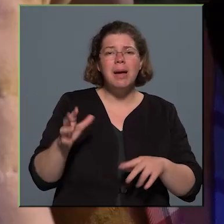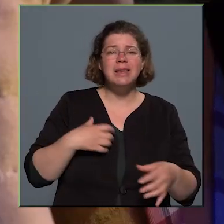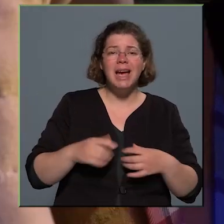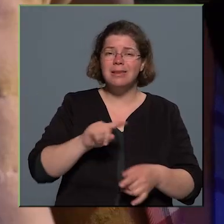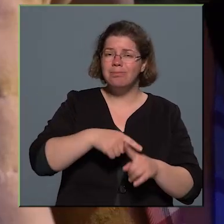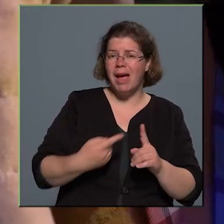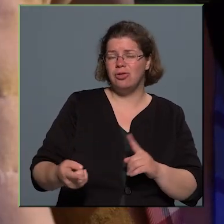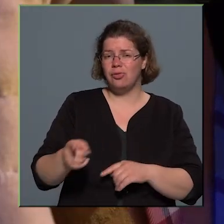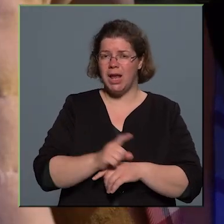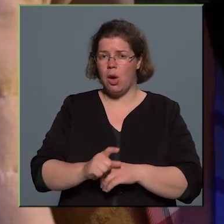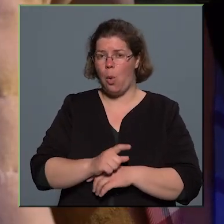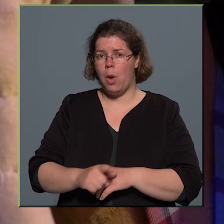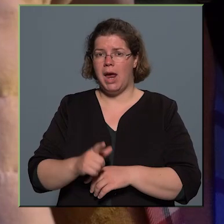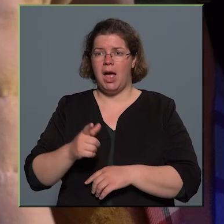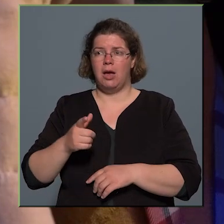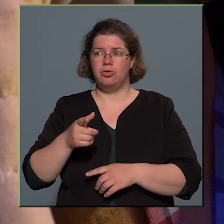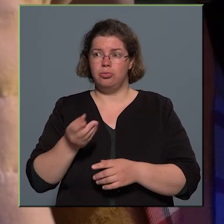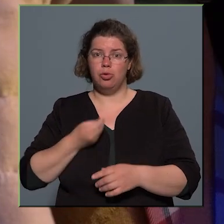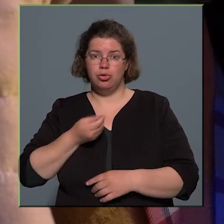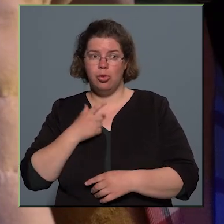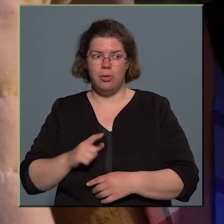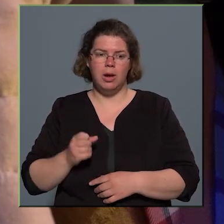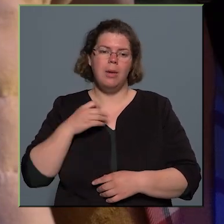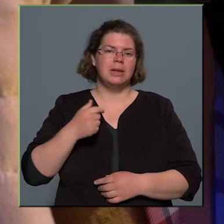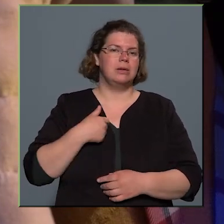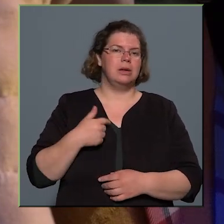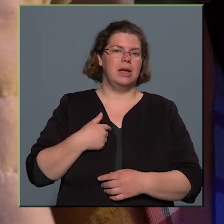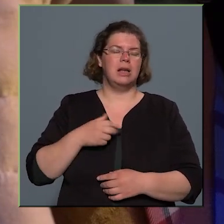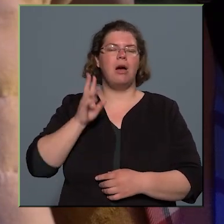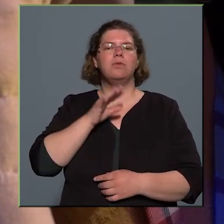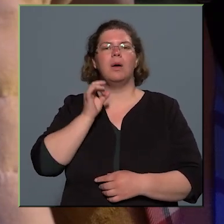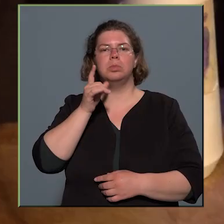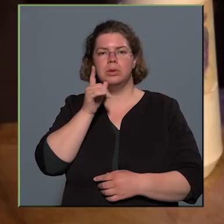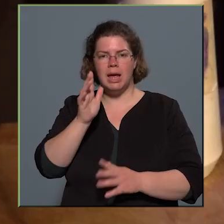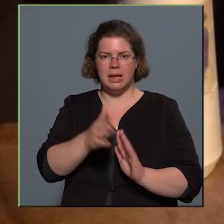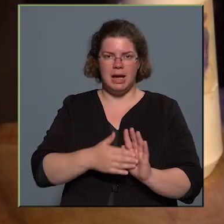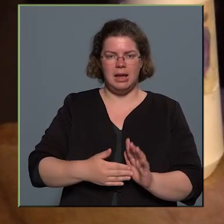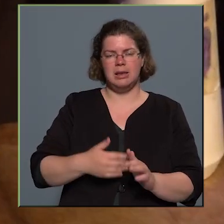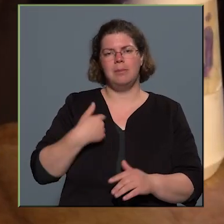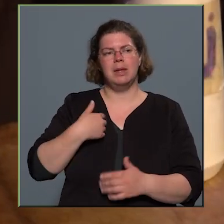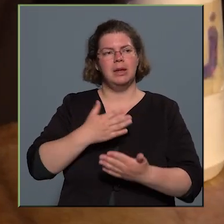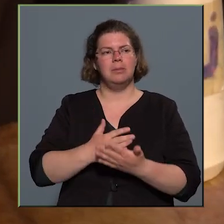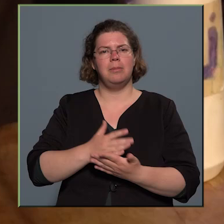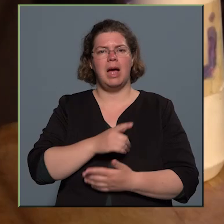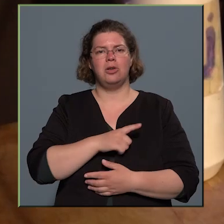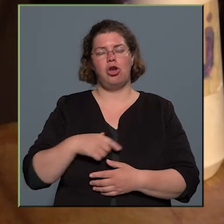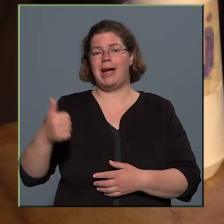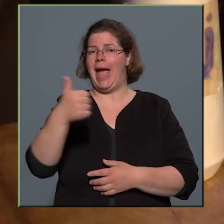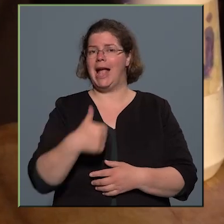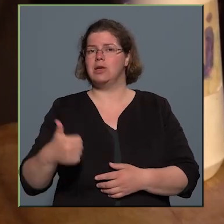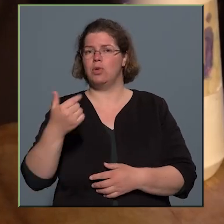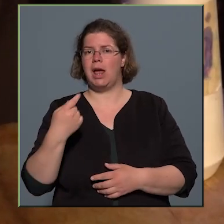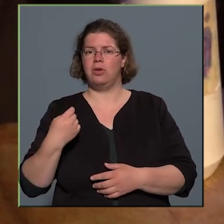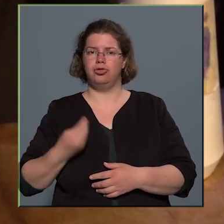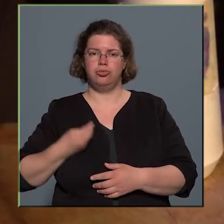tartott, már akkor is hosszú volt szerintem. Tehát amikor már én a fabula bábszínházat elkezdtem, én már csak egy órás darabokat